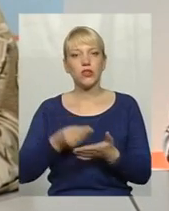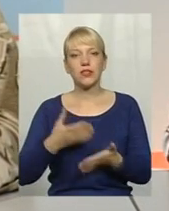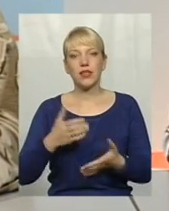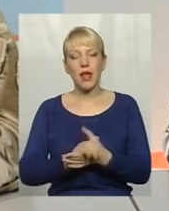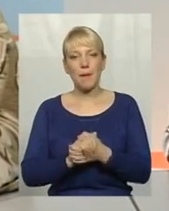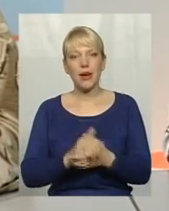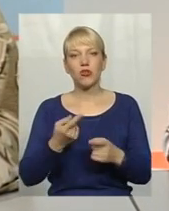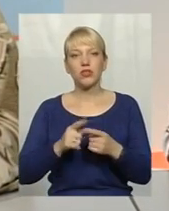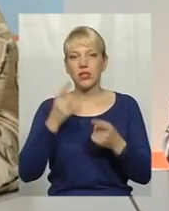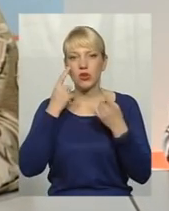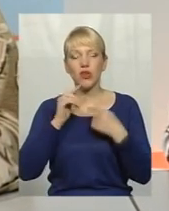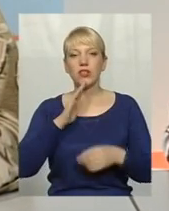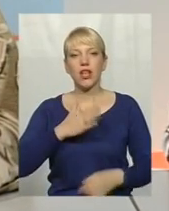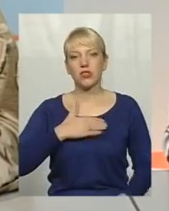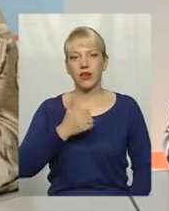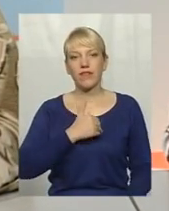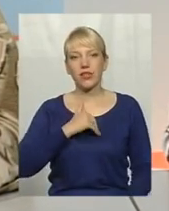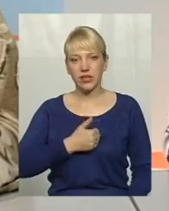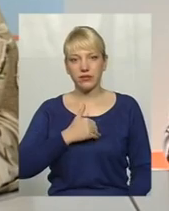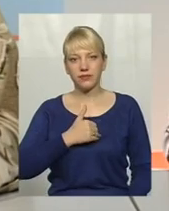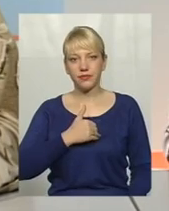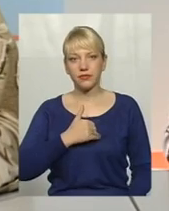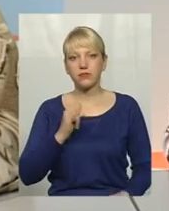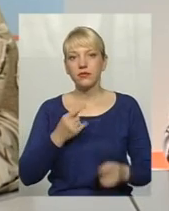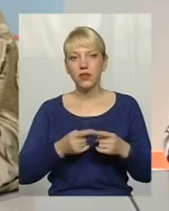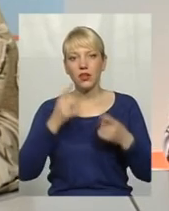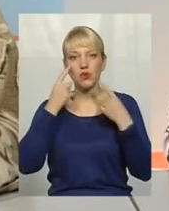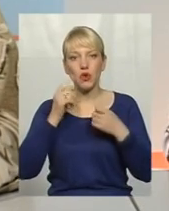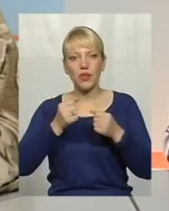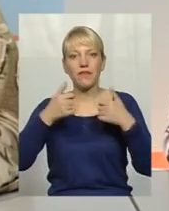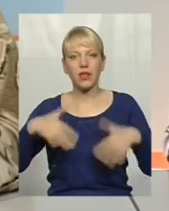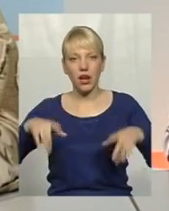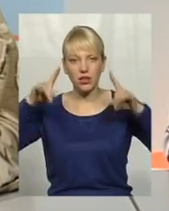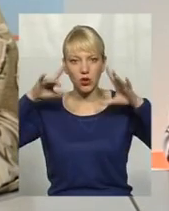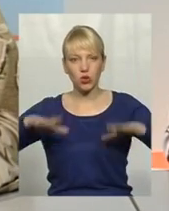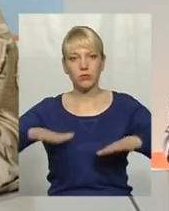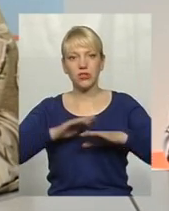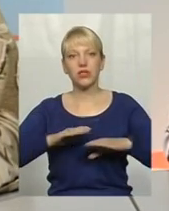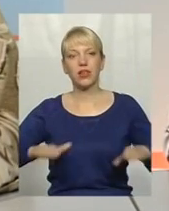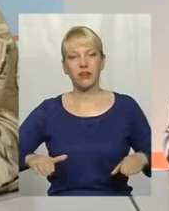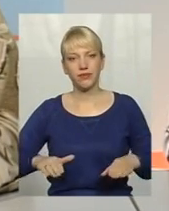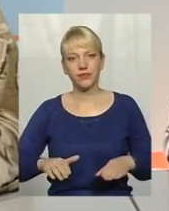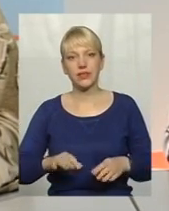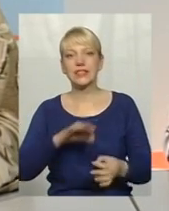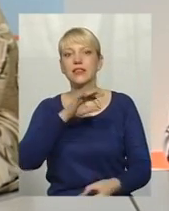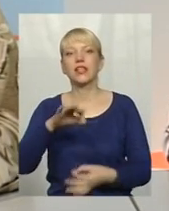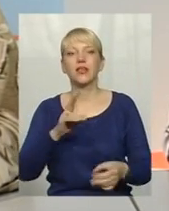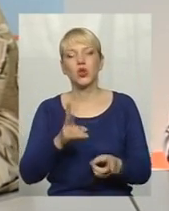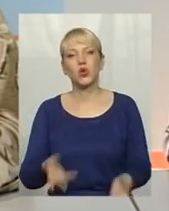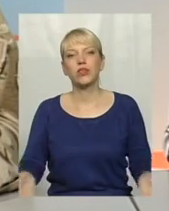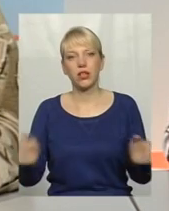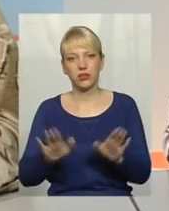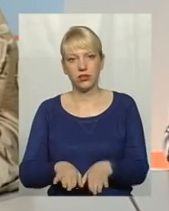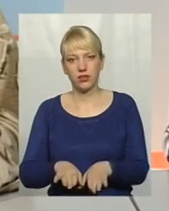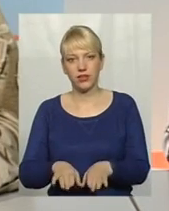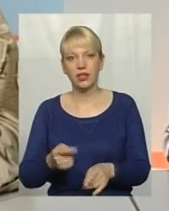сльози наших дів, це сльози і втрата, і розпач дітей, сирід, які залишилися.